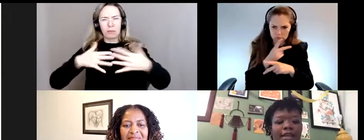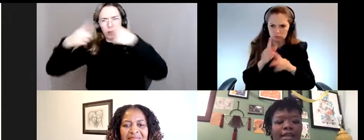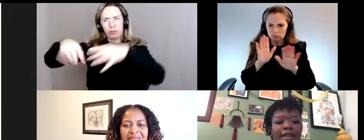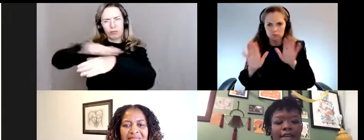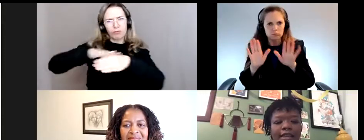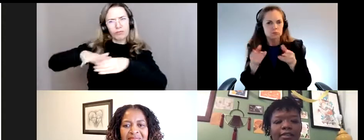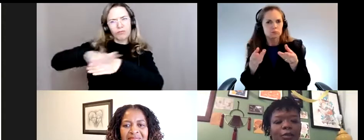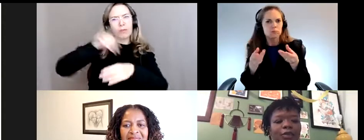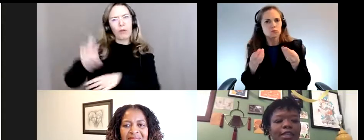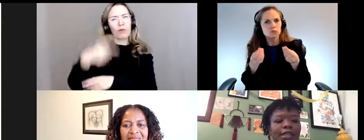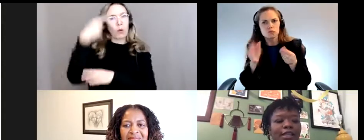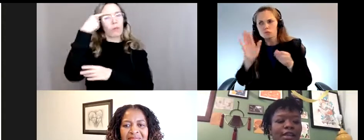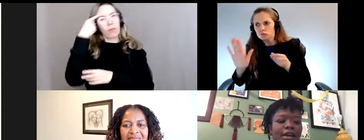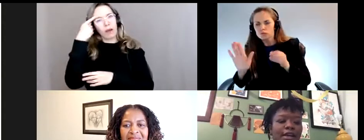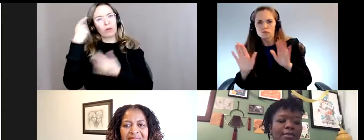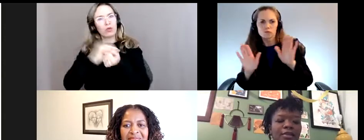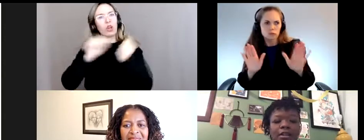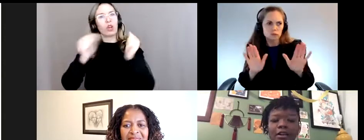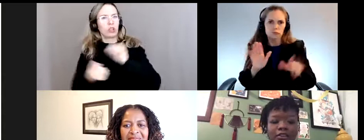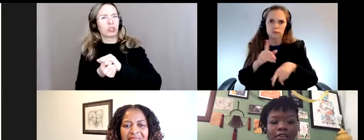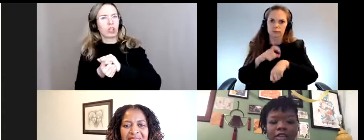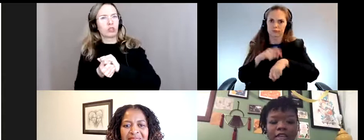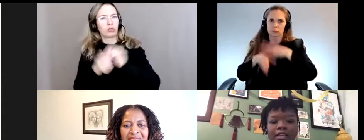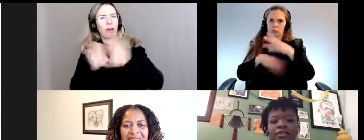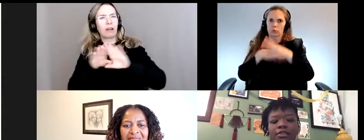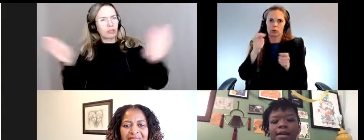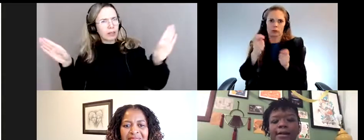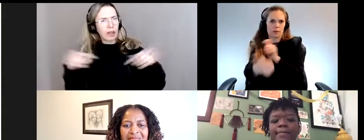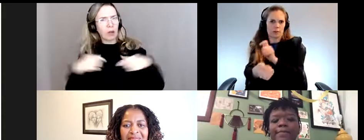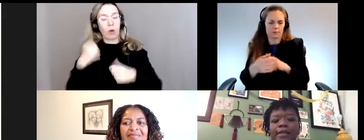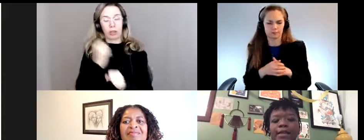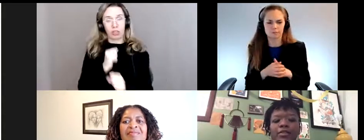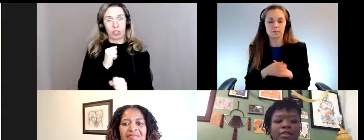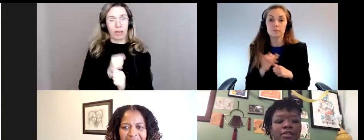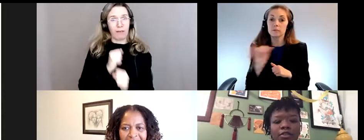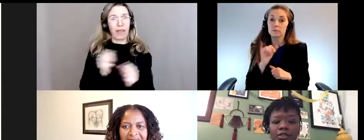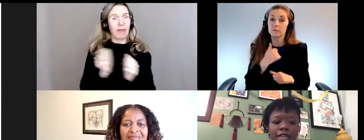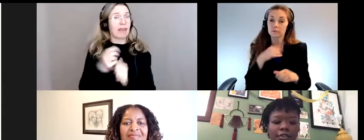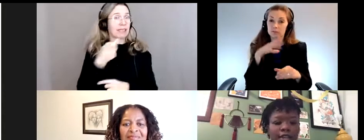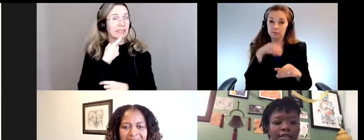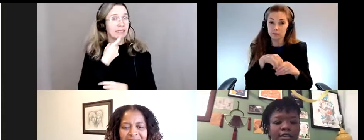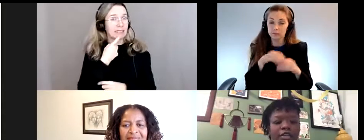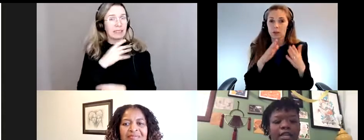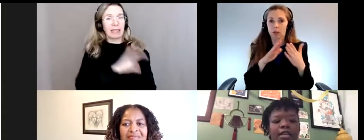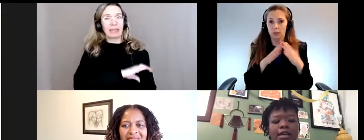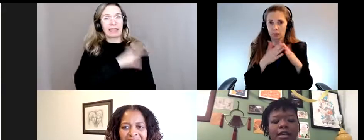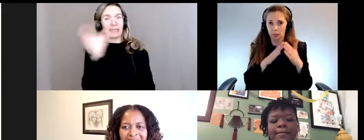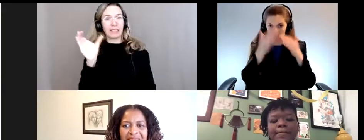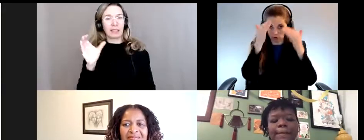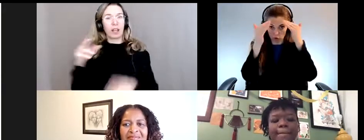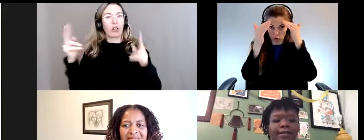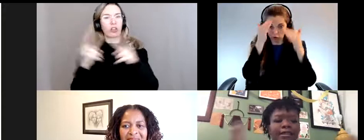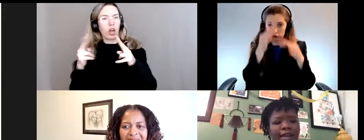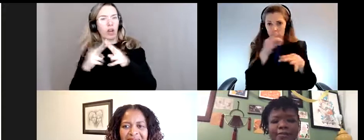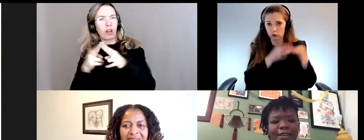compte du changement général. Je travaille avec Canadian Knowledge Exchange.